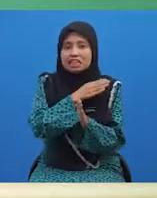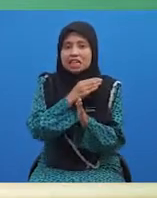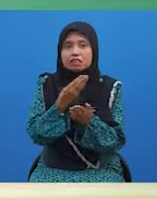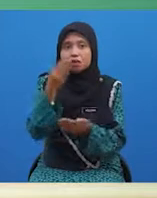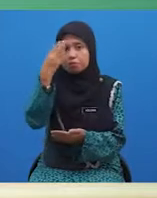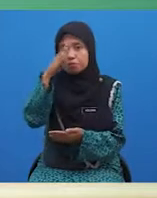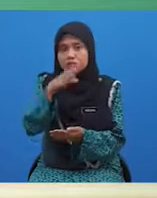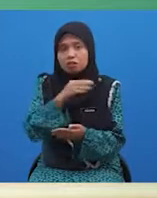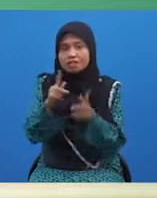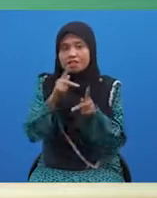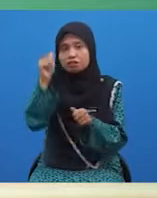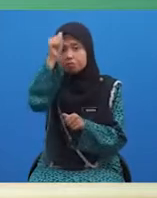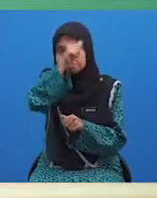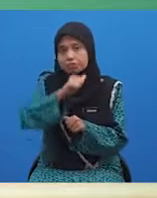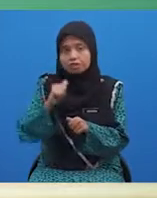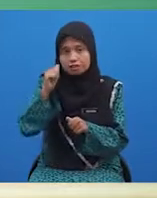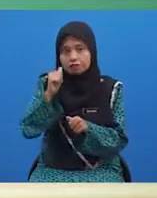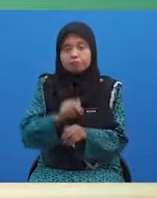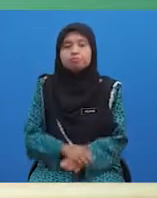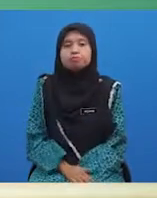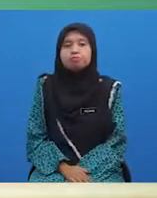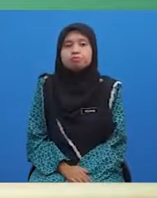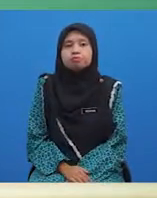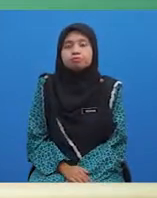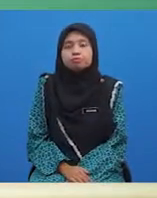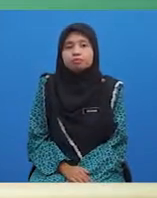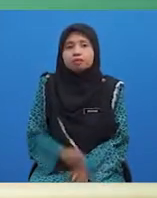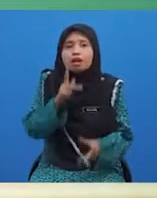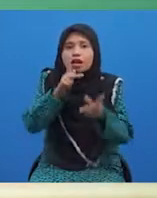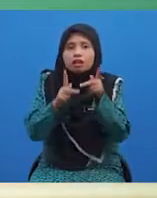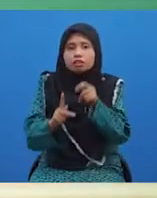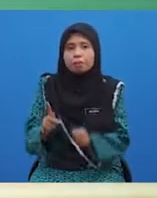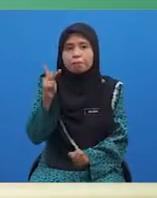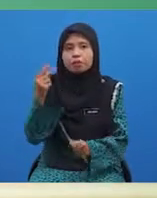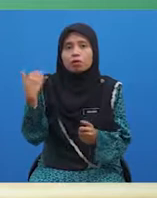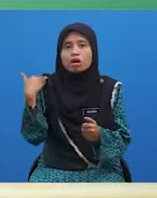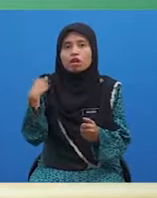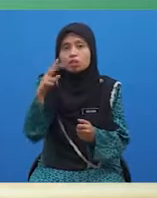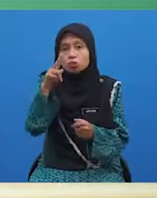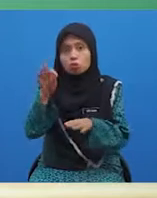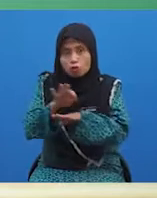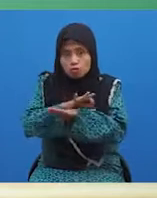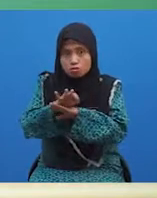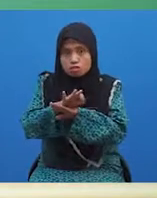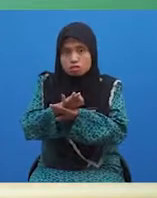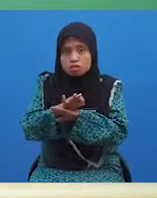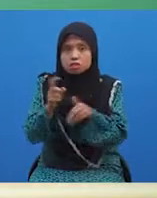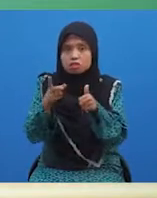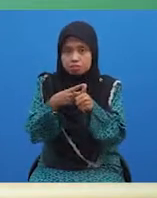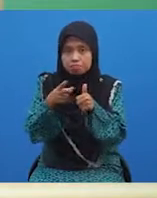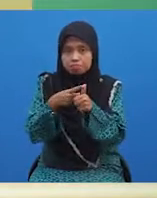ialah kata adjektif. Kata penguat mempunyai dua fungsi iaitu